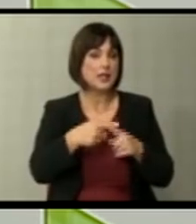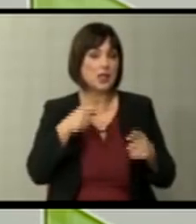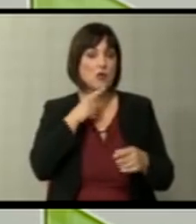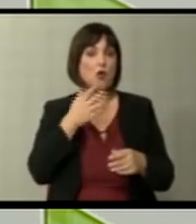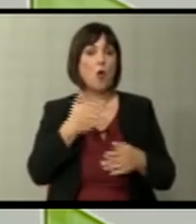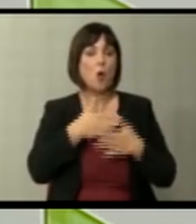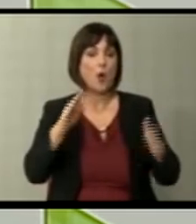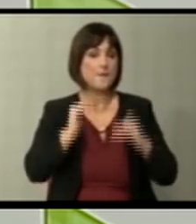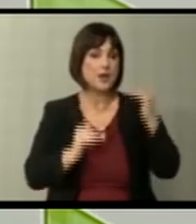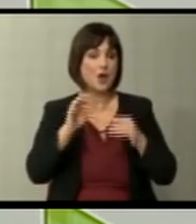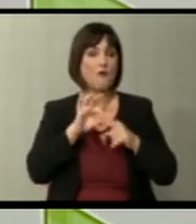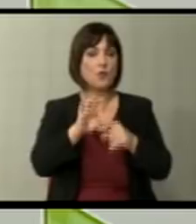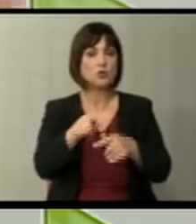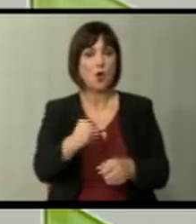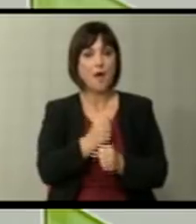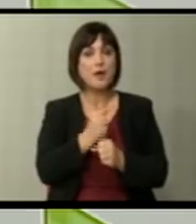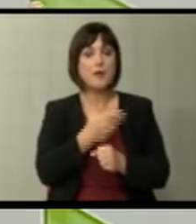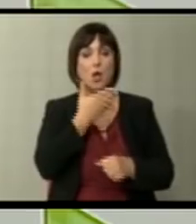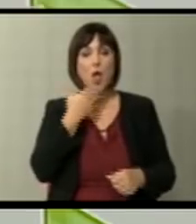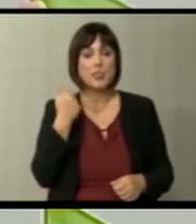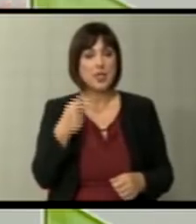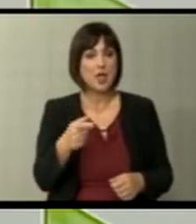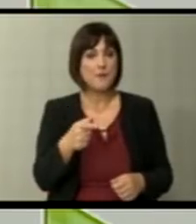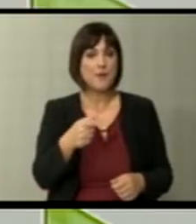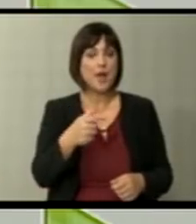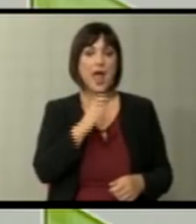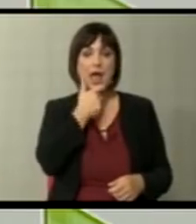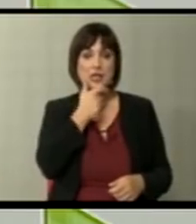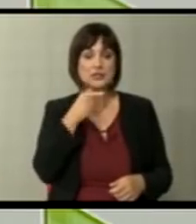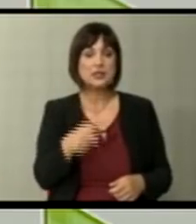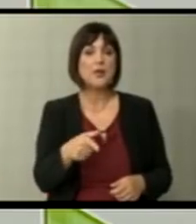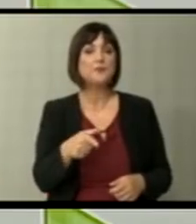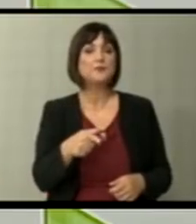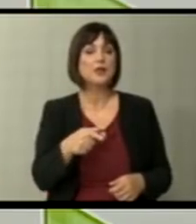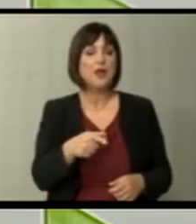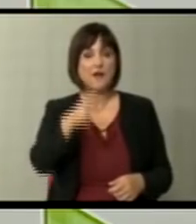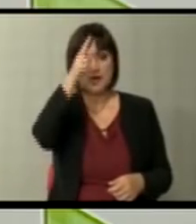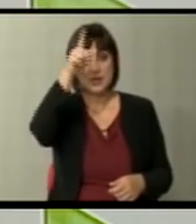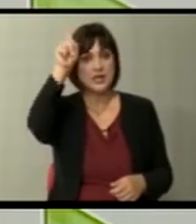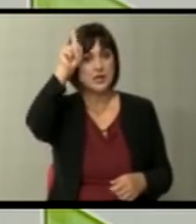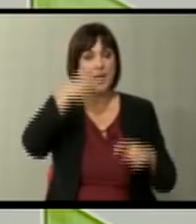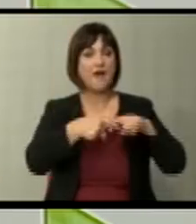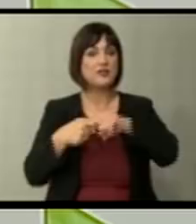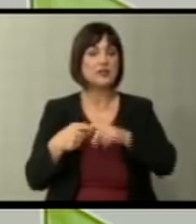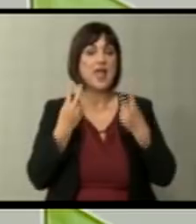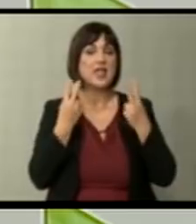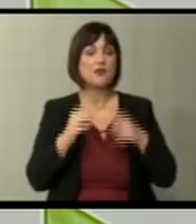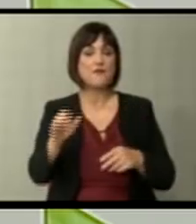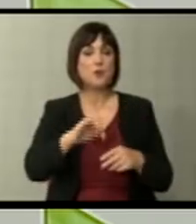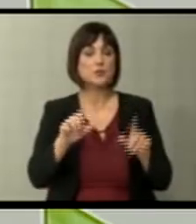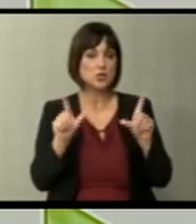мера го водеше тој процес. Кога ви ќе го немате Обединиетото кралство, франко, германската врска, која што е најважна во ЕУ,